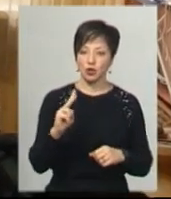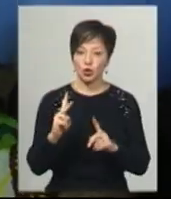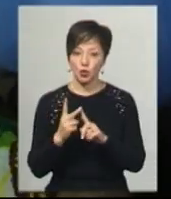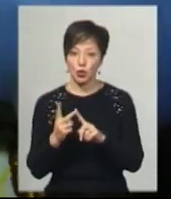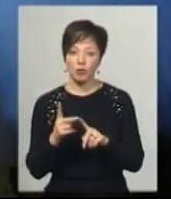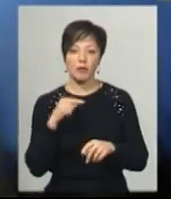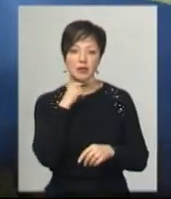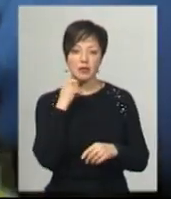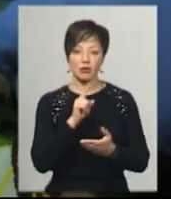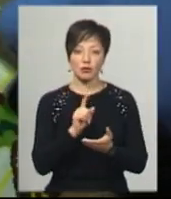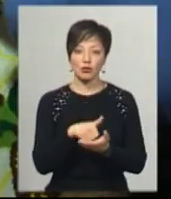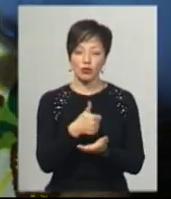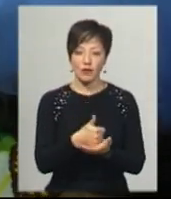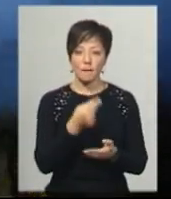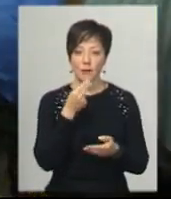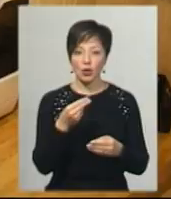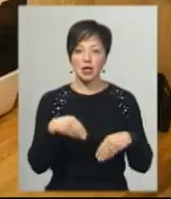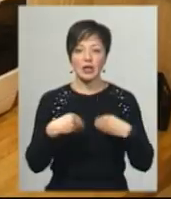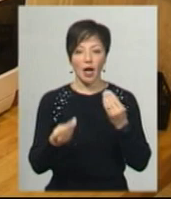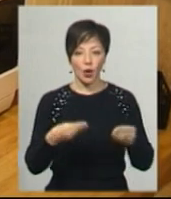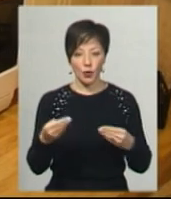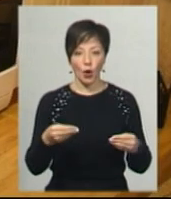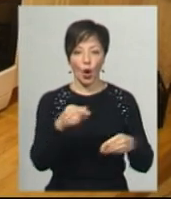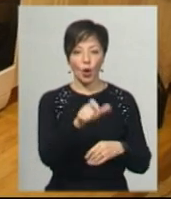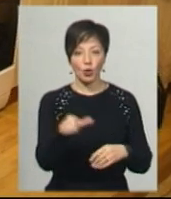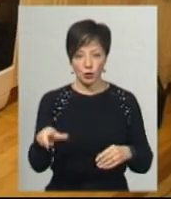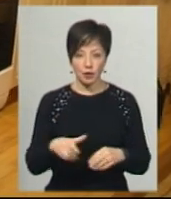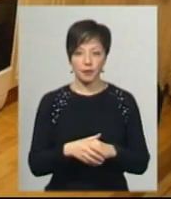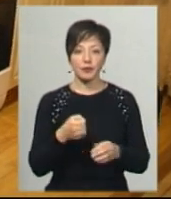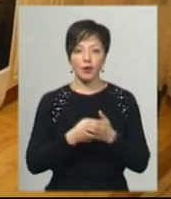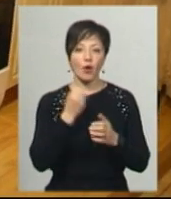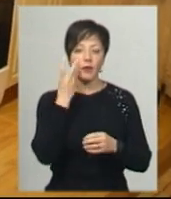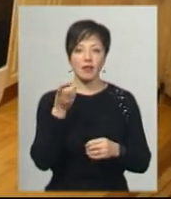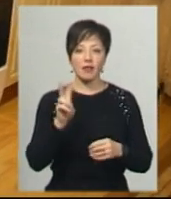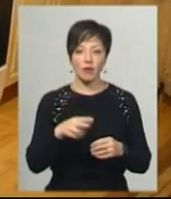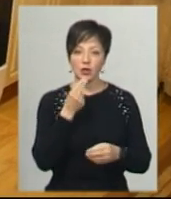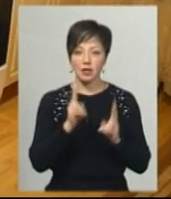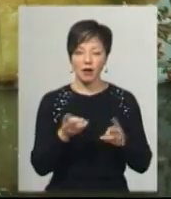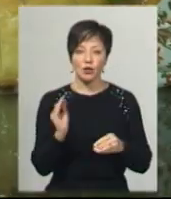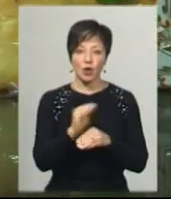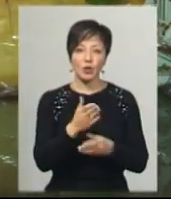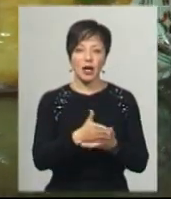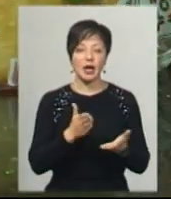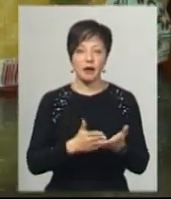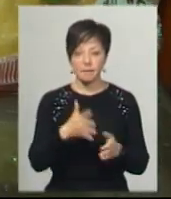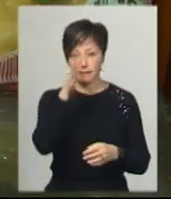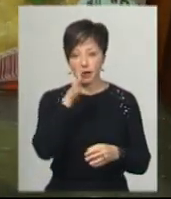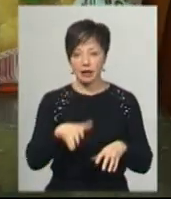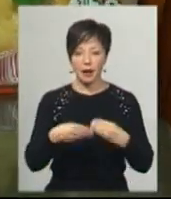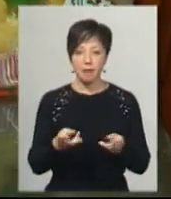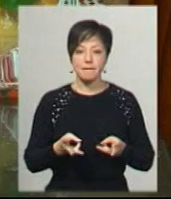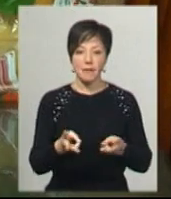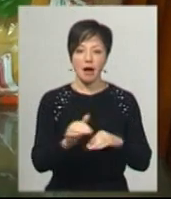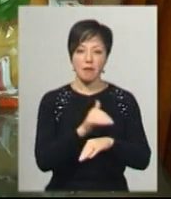щось м'ясне. Основна маса продуктів – це ті, які дають люди. За її словами, до обіду з двох страв додають хліб. Його протягом п'яти місяців надає пекар